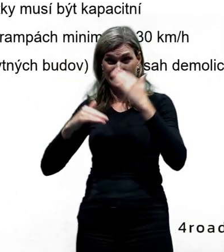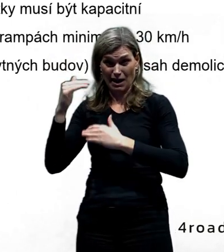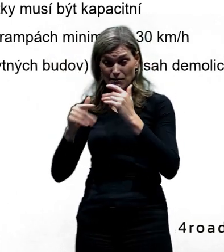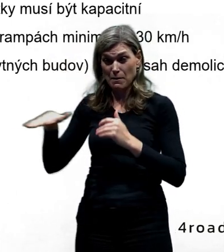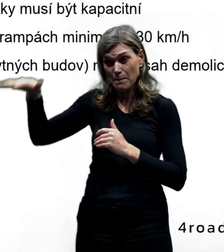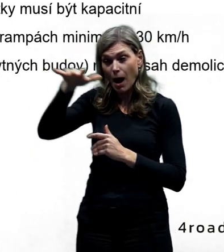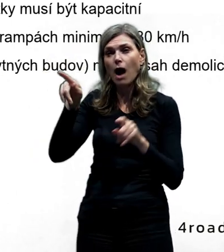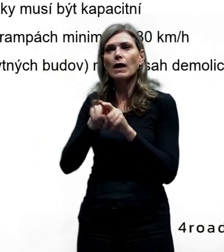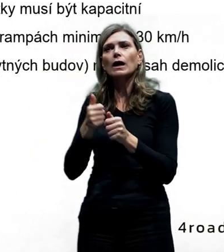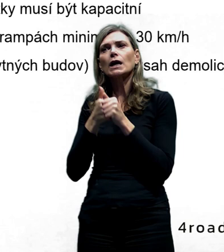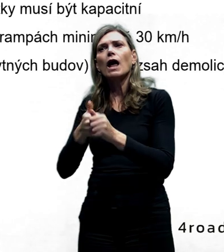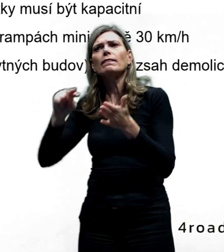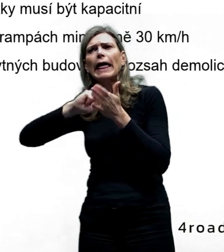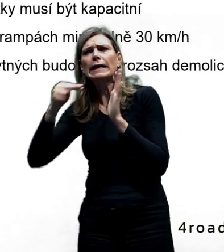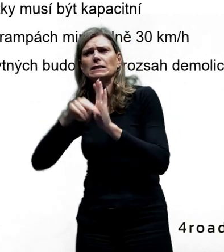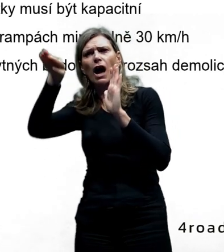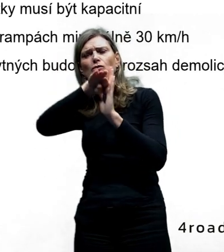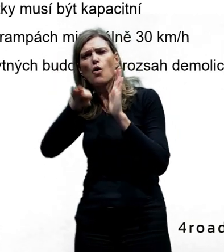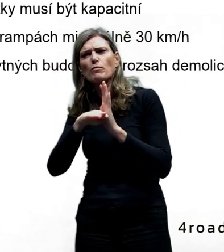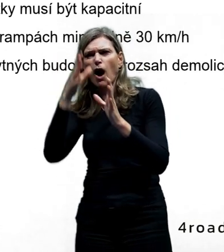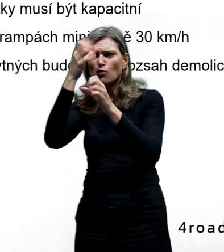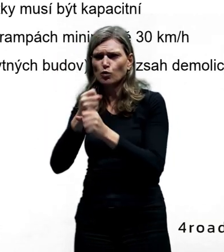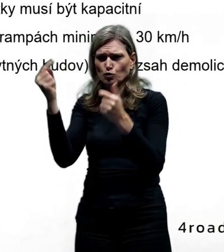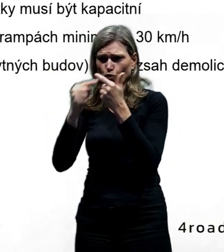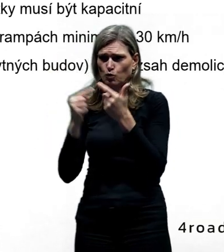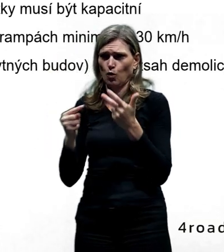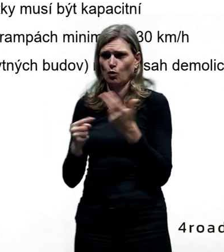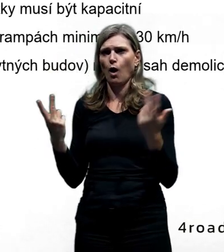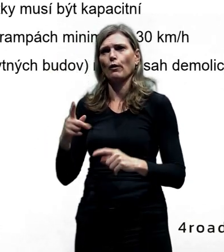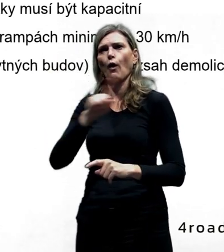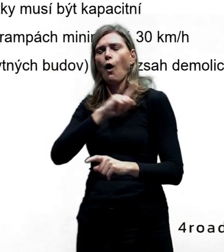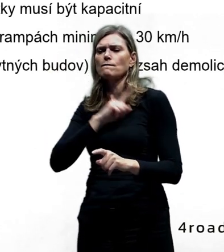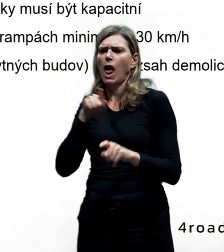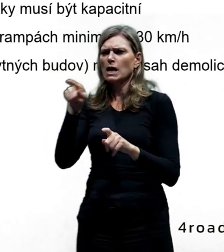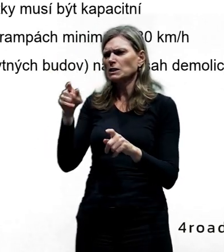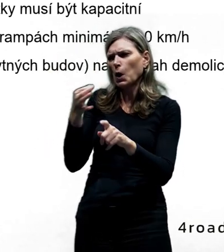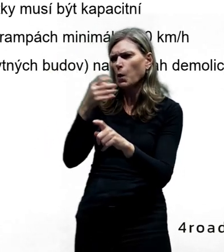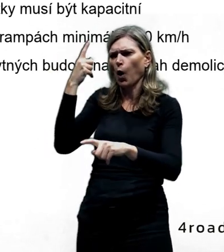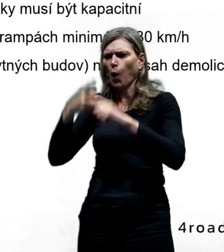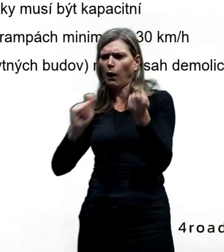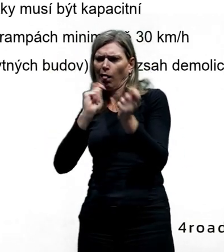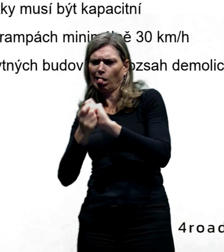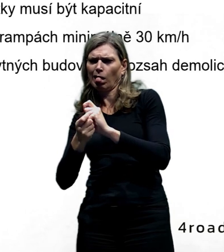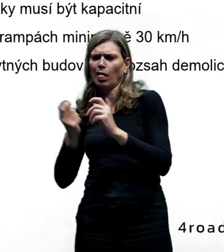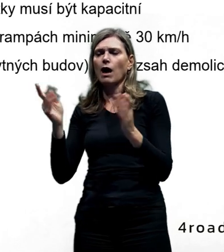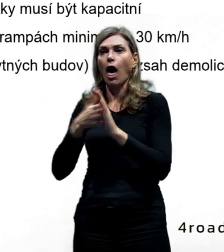podle technických norm a předpisů. To znamená, nemůžeme si libovolně určovat maximální podelné z kolonii a šířky jířních pojuhů